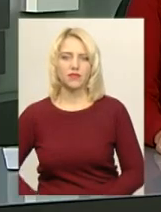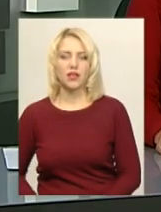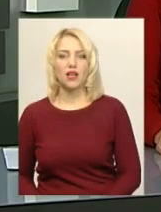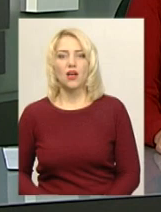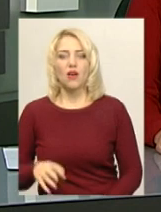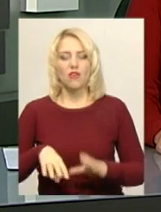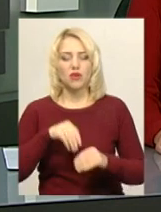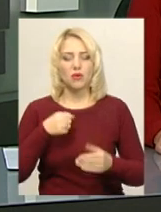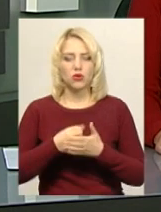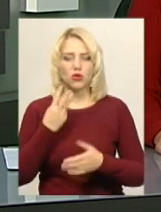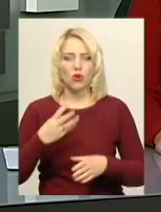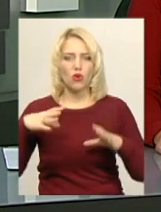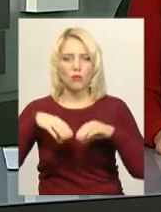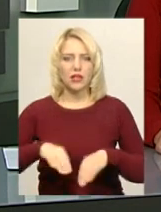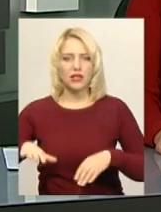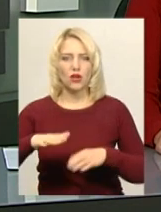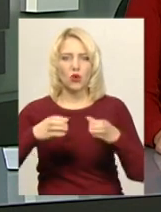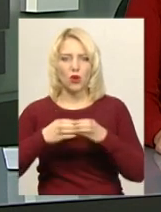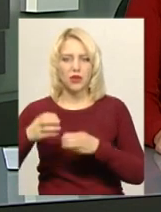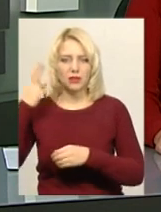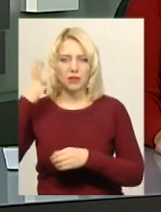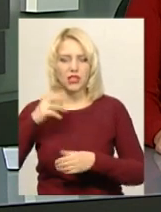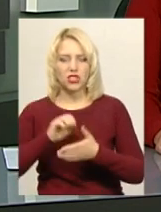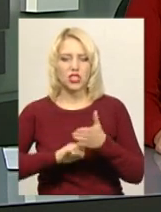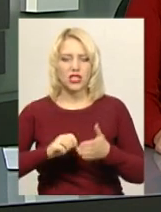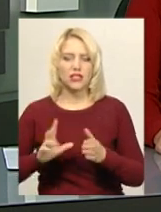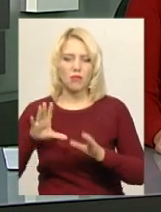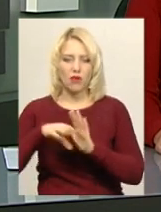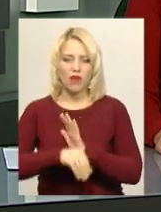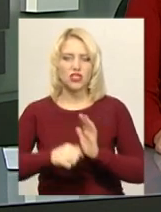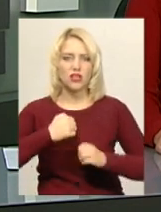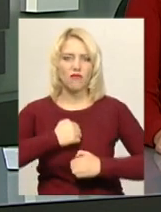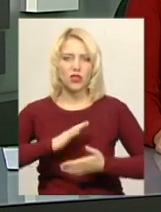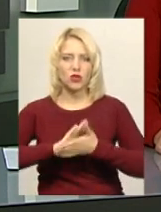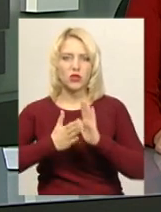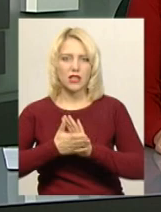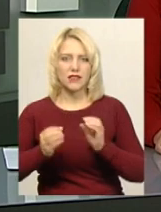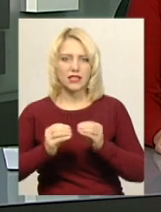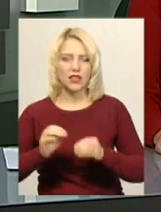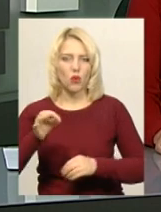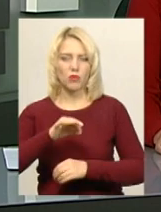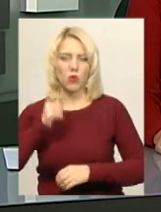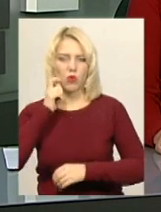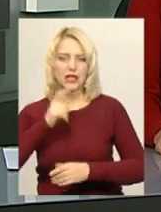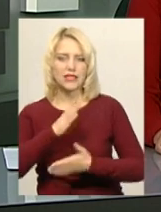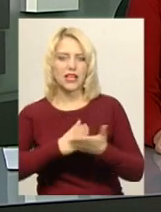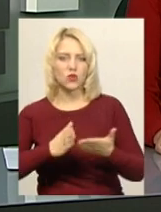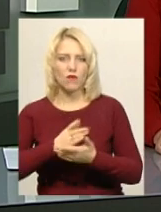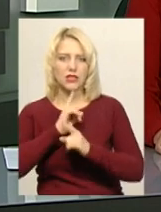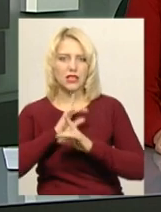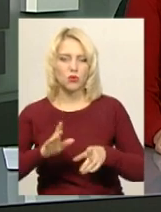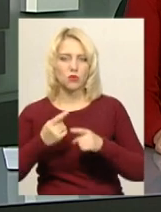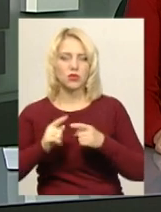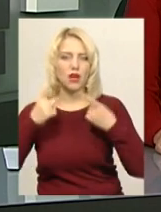Вибори до трьох об'єднаних тергромад Хмельниччини через запровадження воєнного стану у 10 областях України скасовувати не будуть.